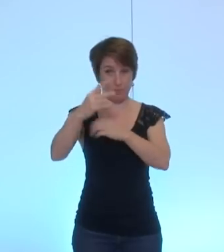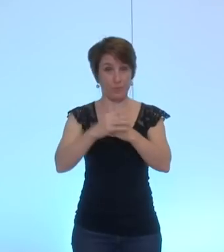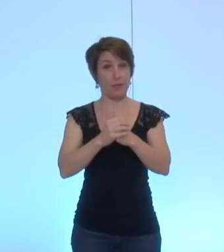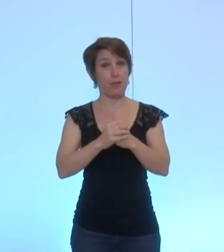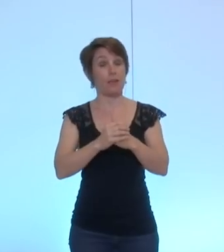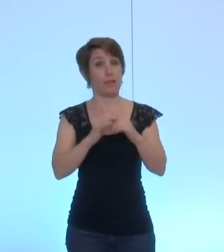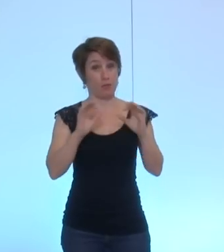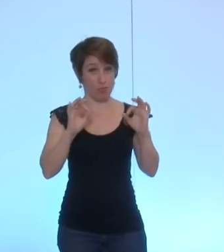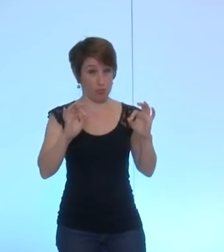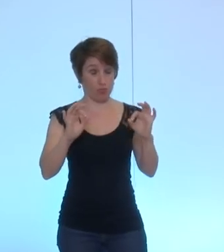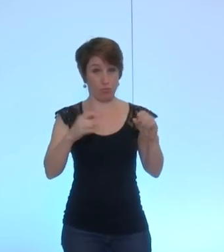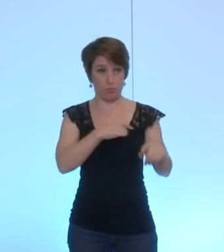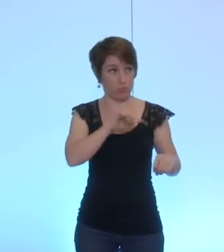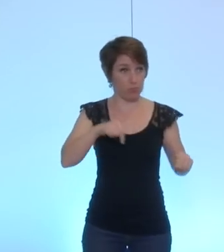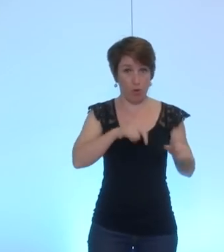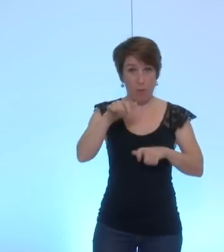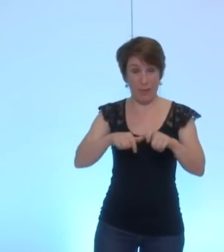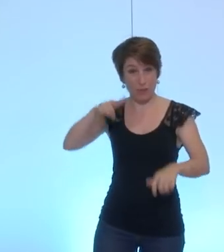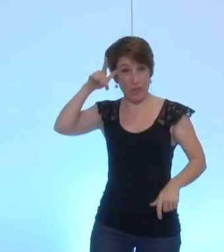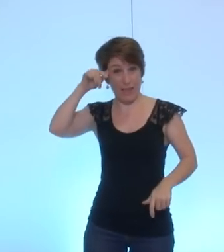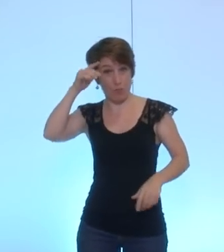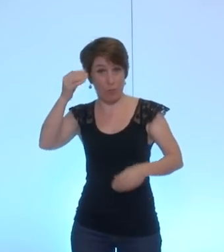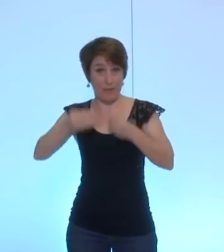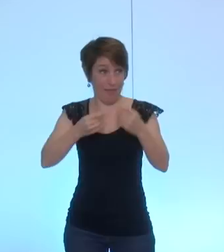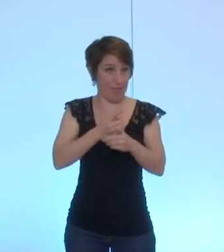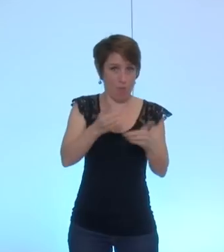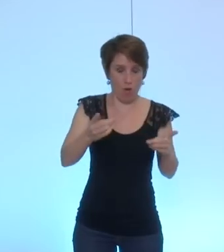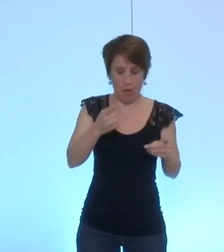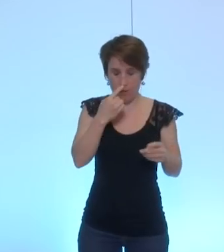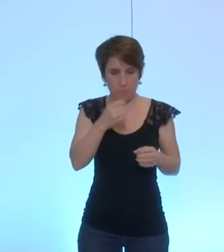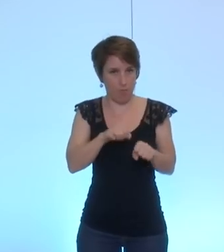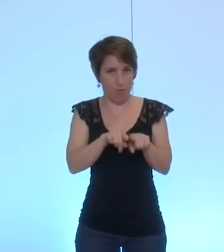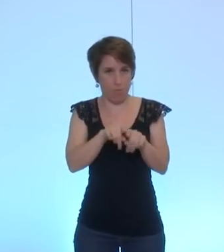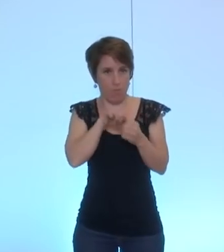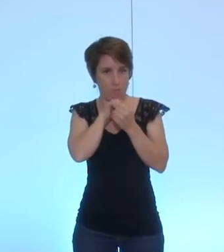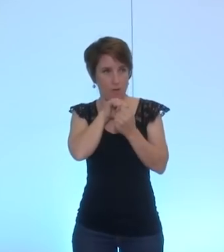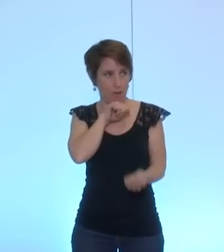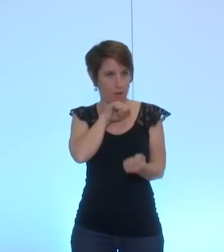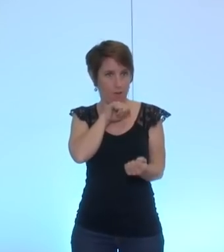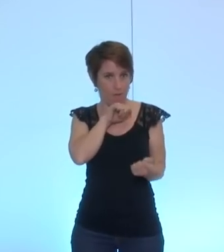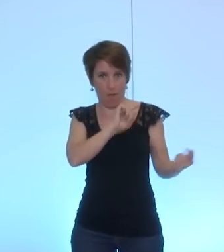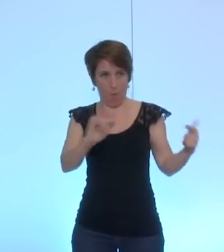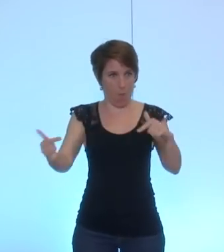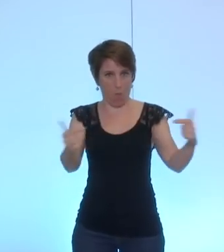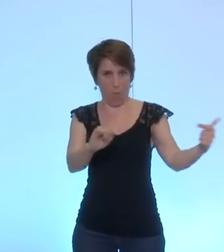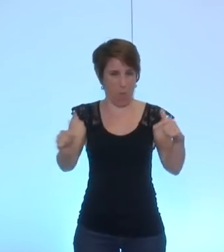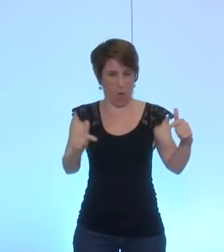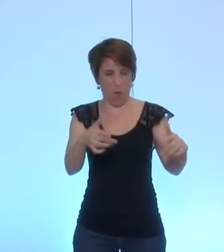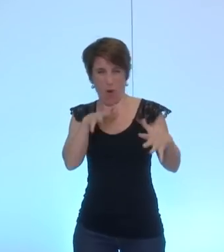laisse pantois les républicains et les démocrates que nous sommes devant ce déferlement de haine et de violence